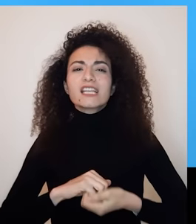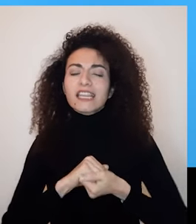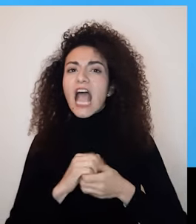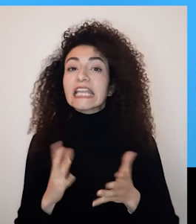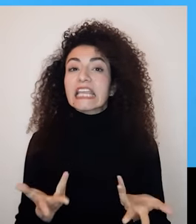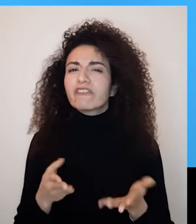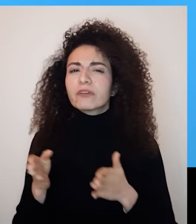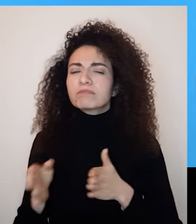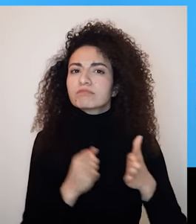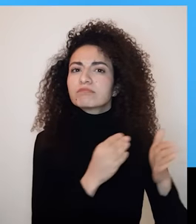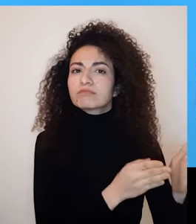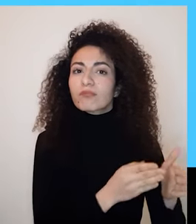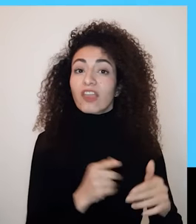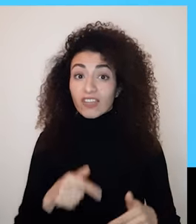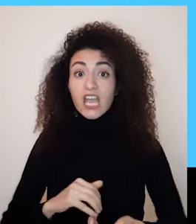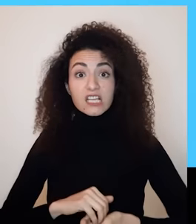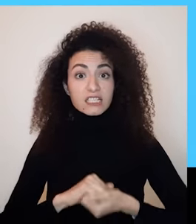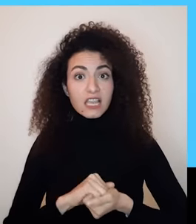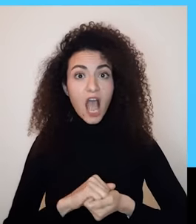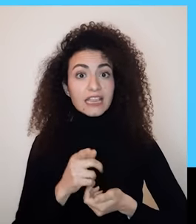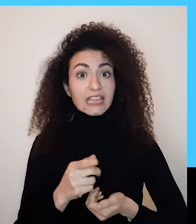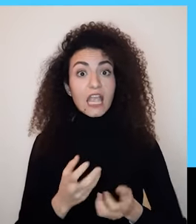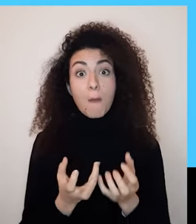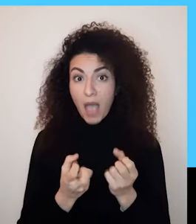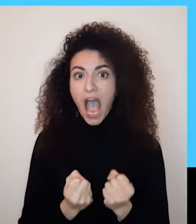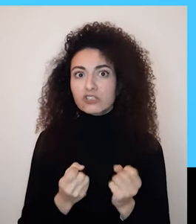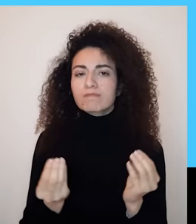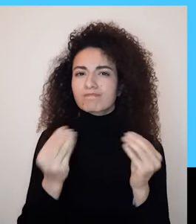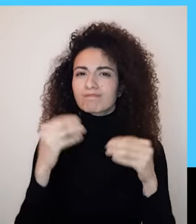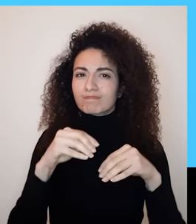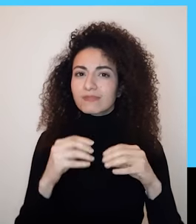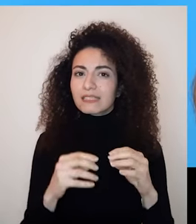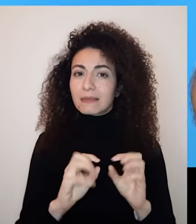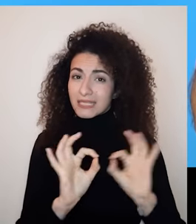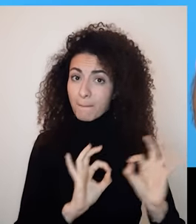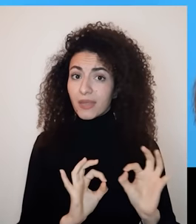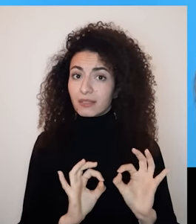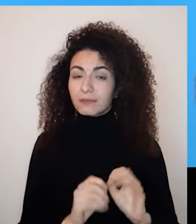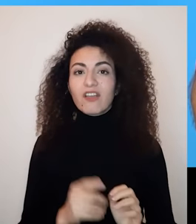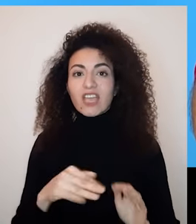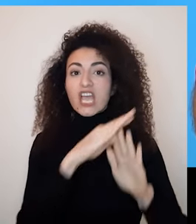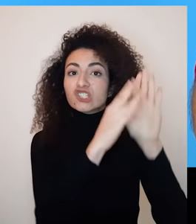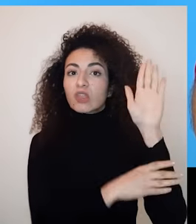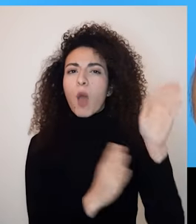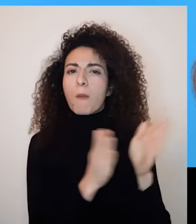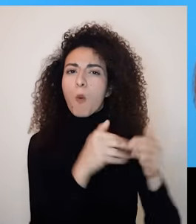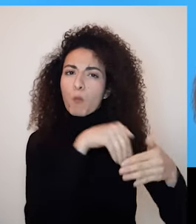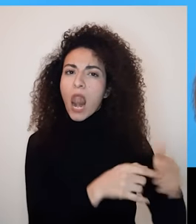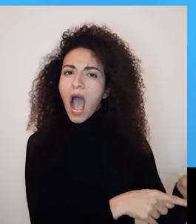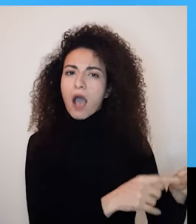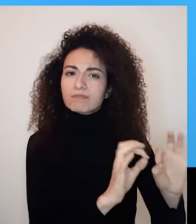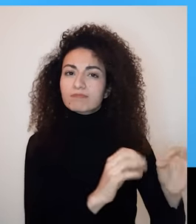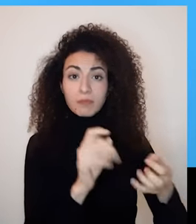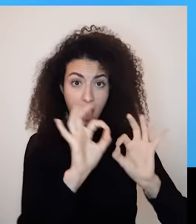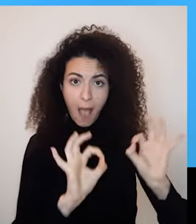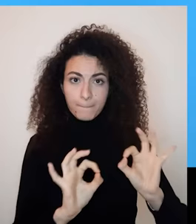بحياتي حيث أدركت بالواقع أنه ربما يمكنني أن أفعل ذلك أيضاً وأنت كيف تصنفين تنوع